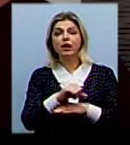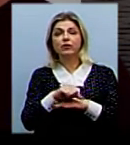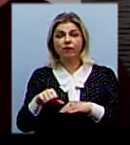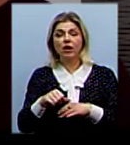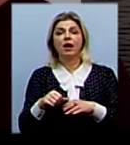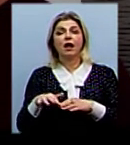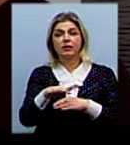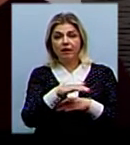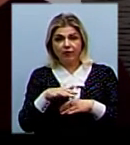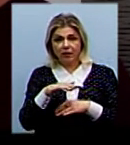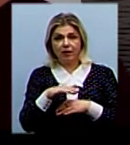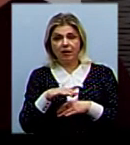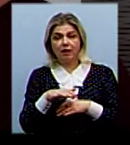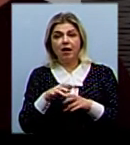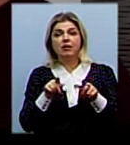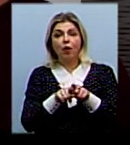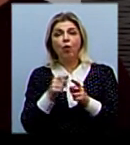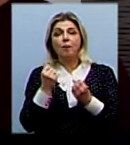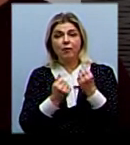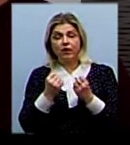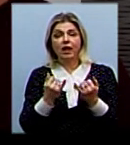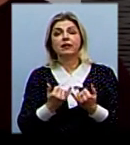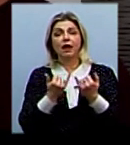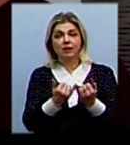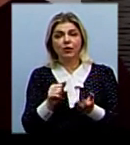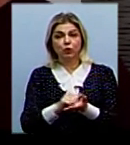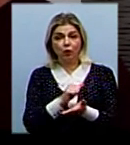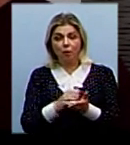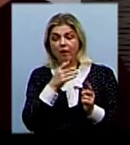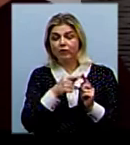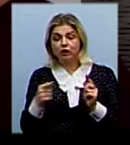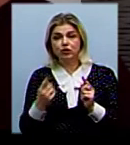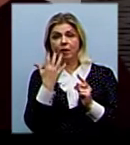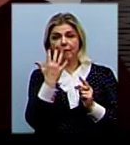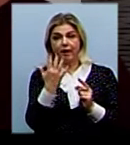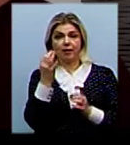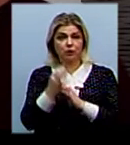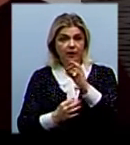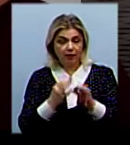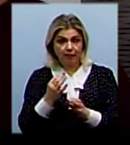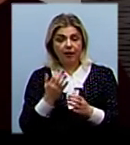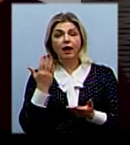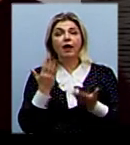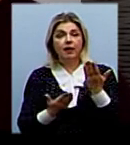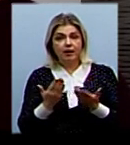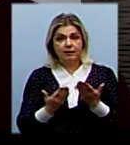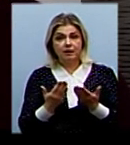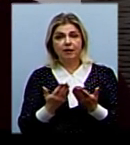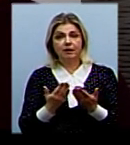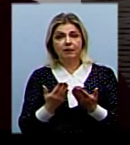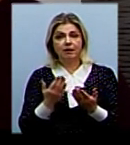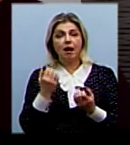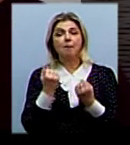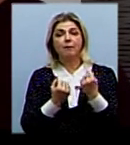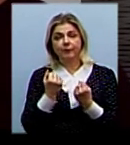митного органу повинен доставити такої автомобілі, надати документи протягом піти діб. Якщо він переміщує